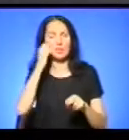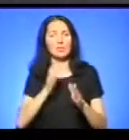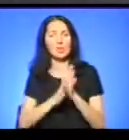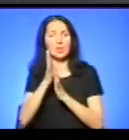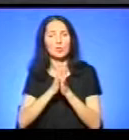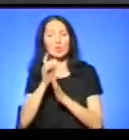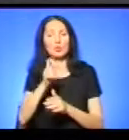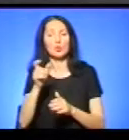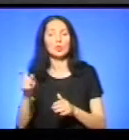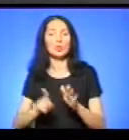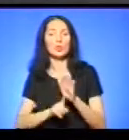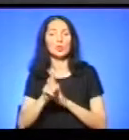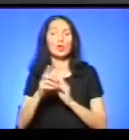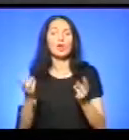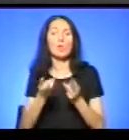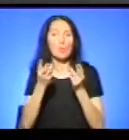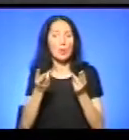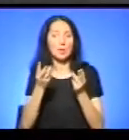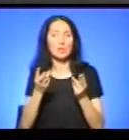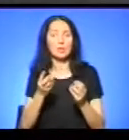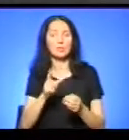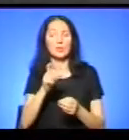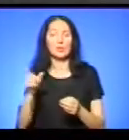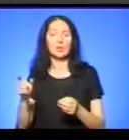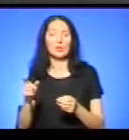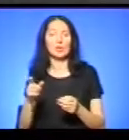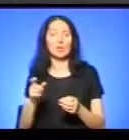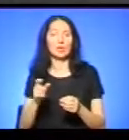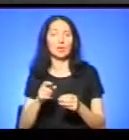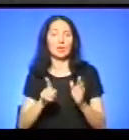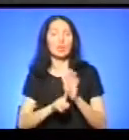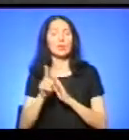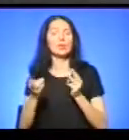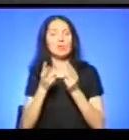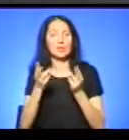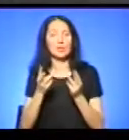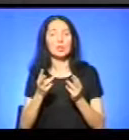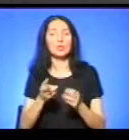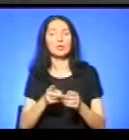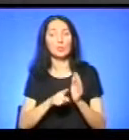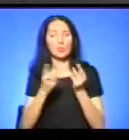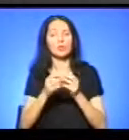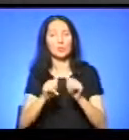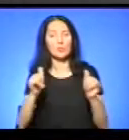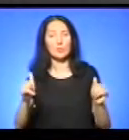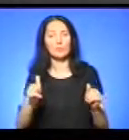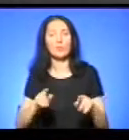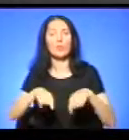пожежа десь виходить з-під контролю в їхньому городі, кидається на захисні насадження, чи на ліси, які є біля цього.